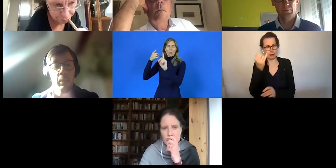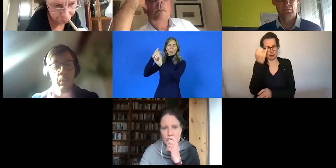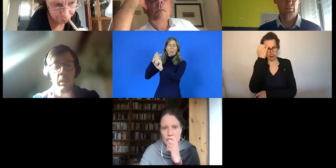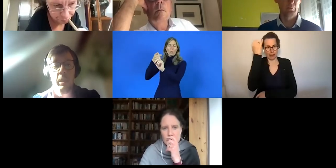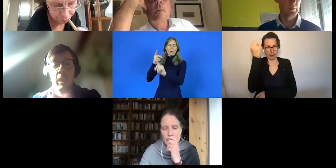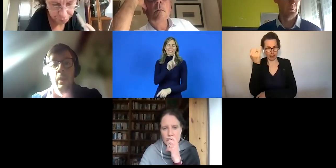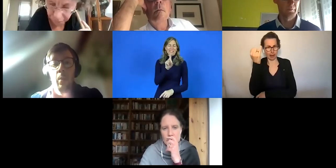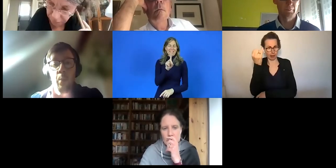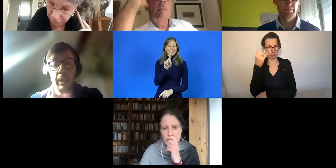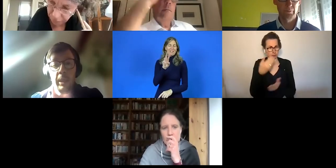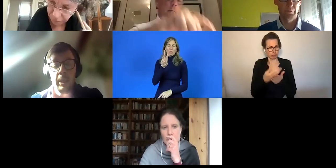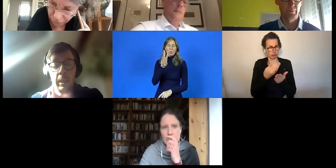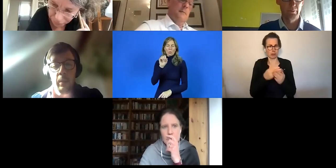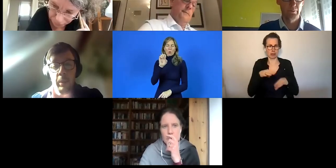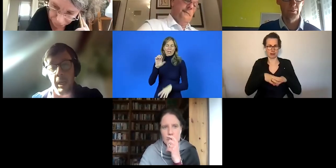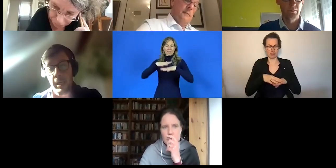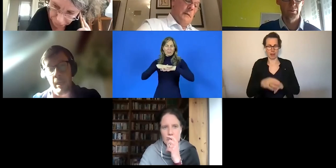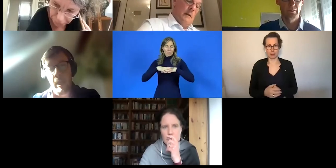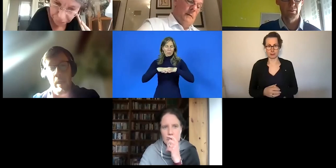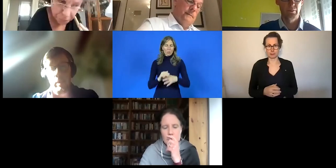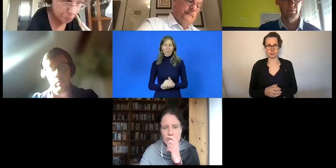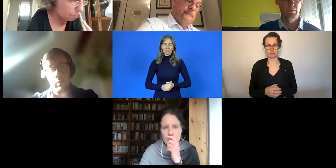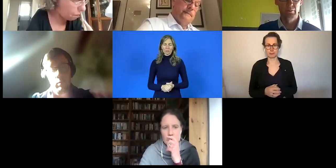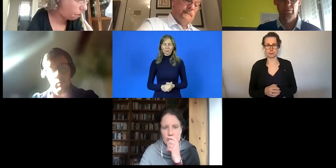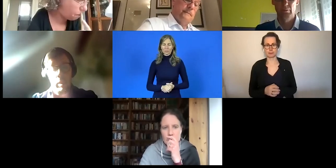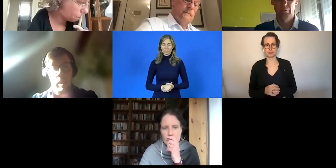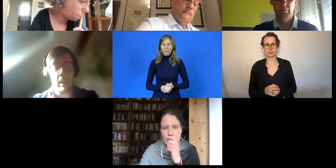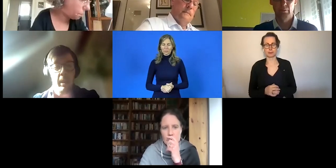Zielorientierung im D-WISE-Netzwerk.